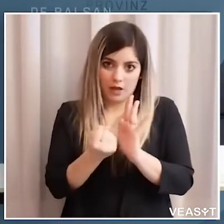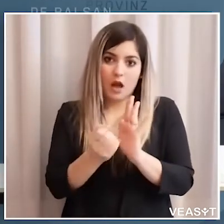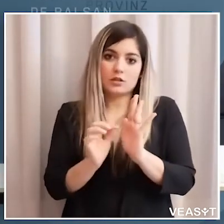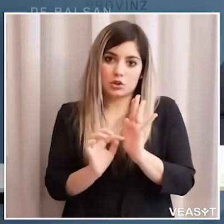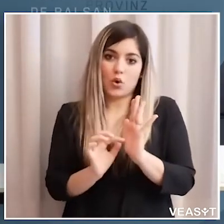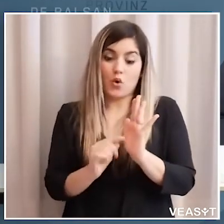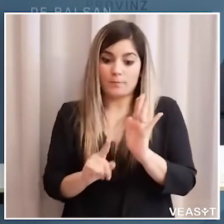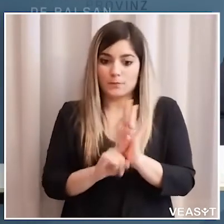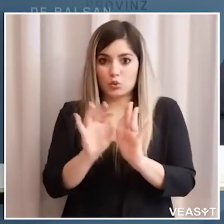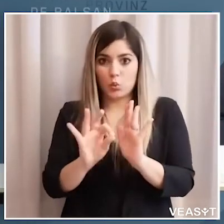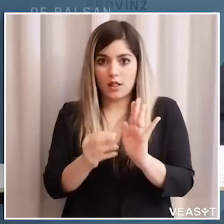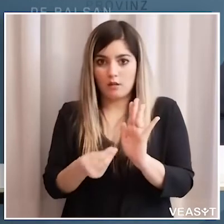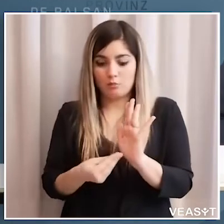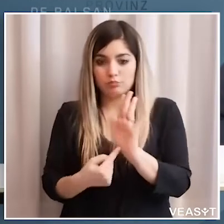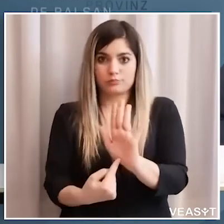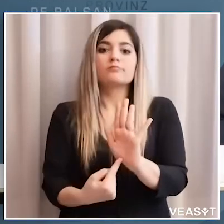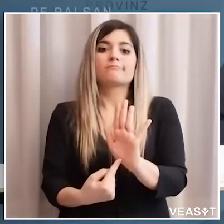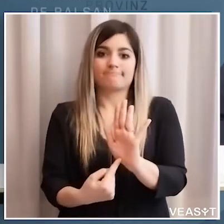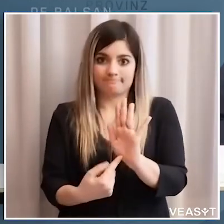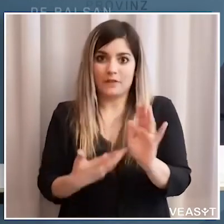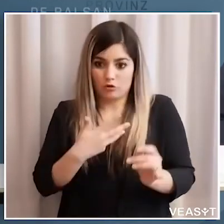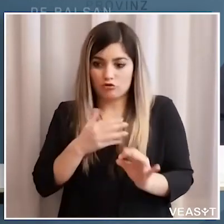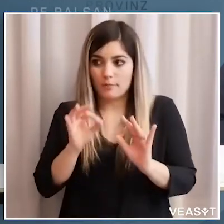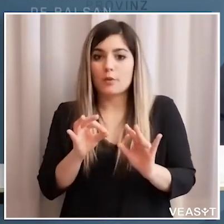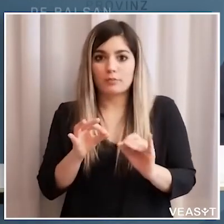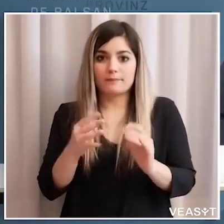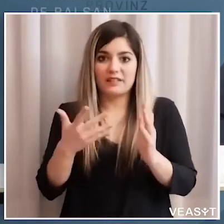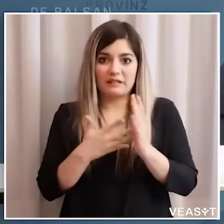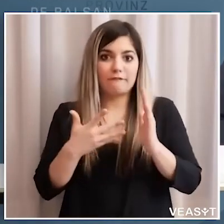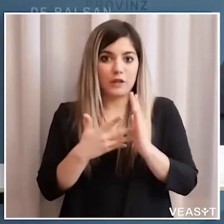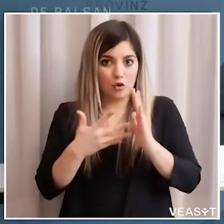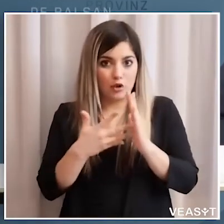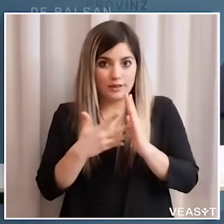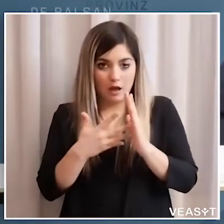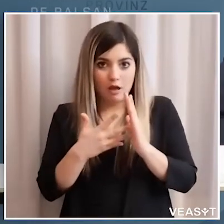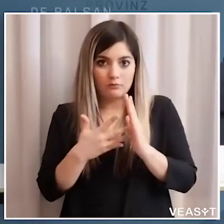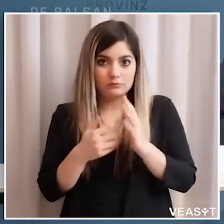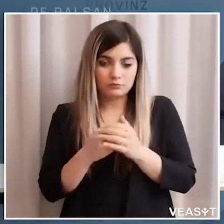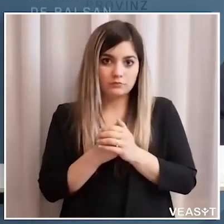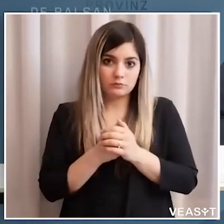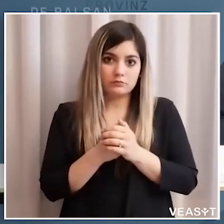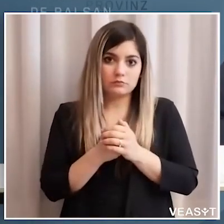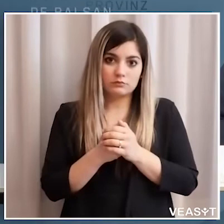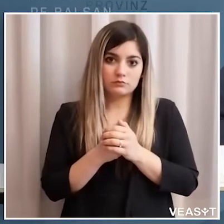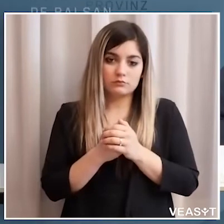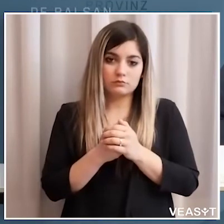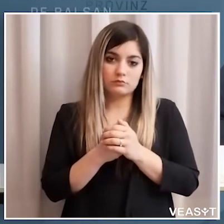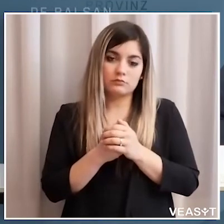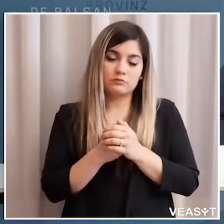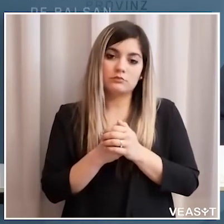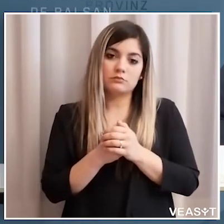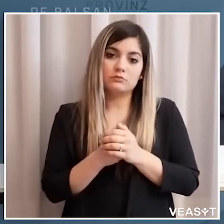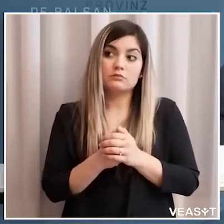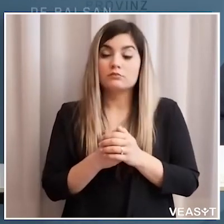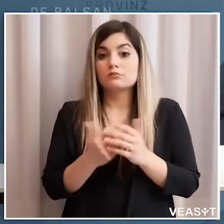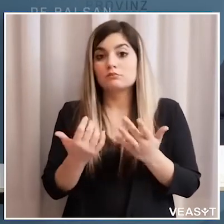certificazione della quale risulterà che c'è davvero una difficoltà o per sì per una